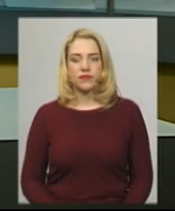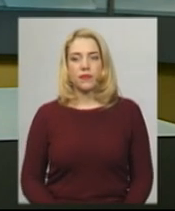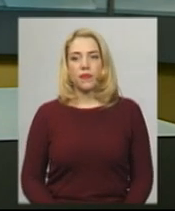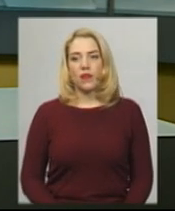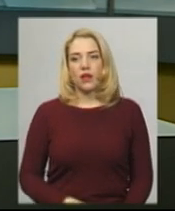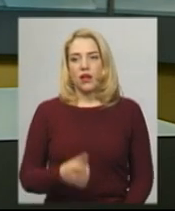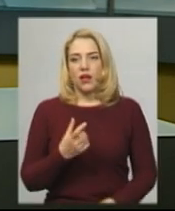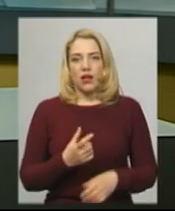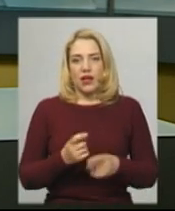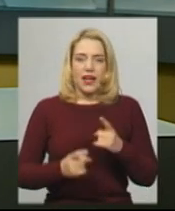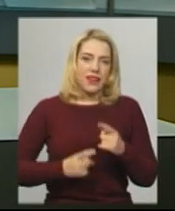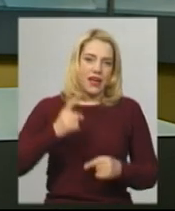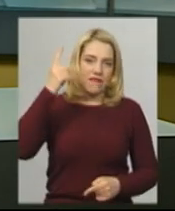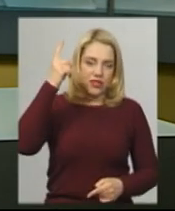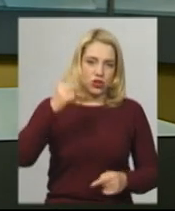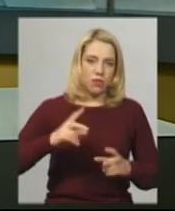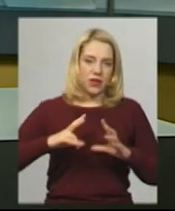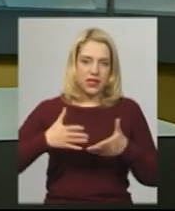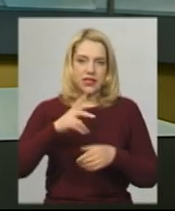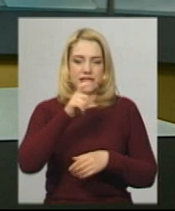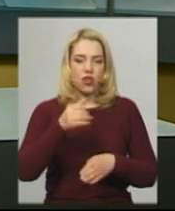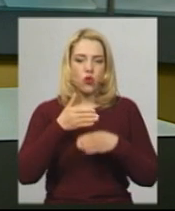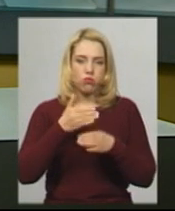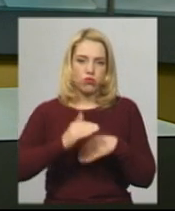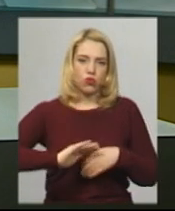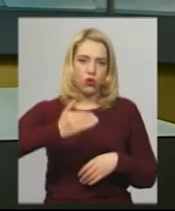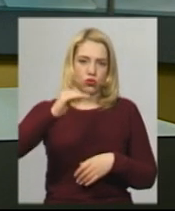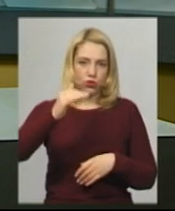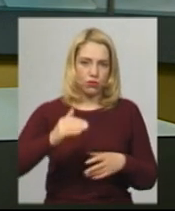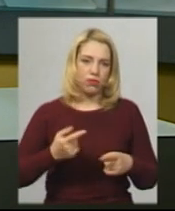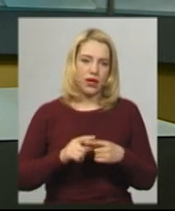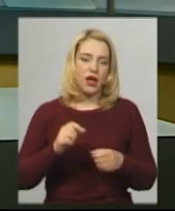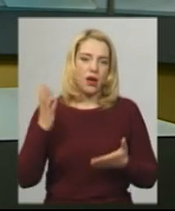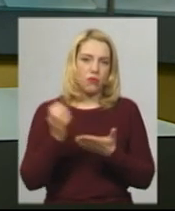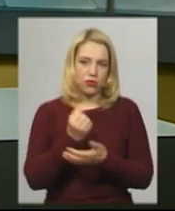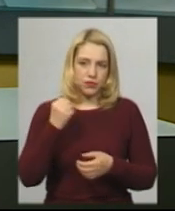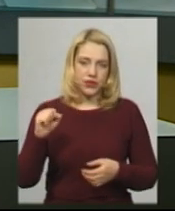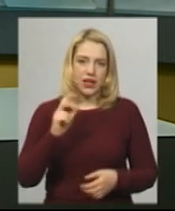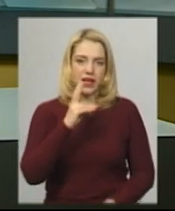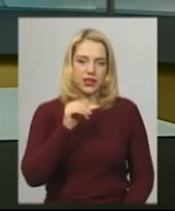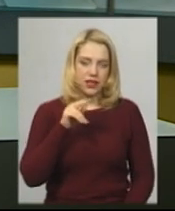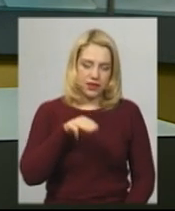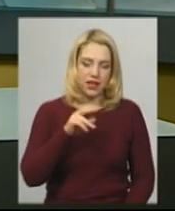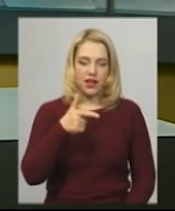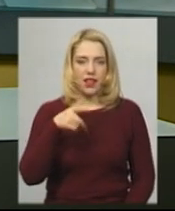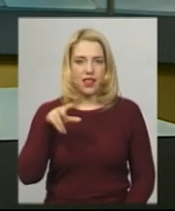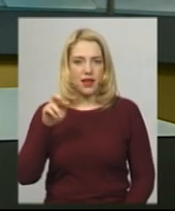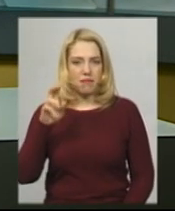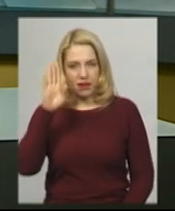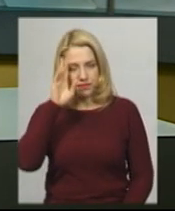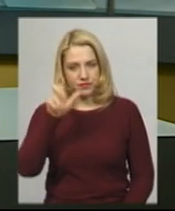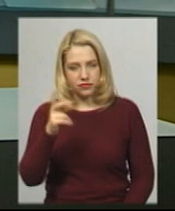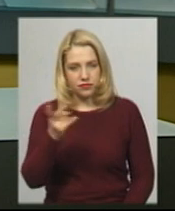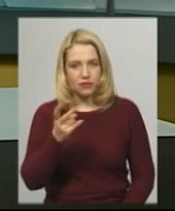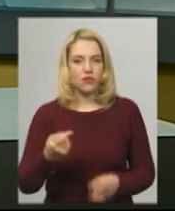Найвищу вершину планети за допомогою тумби підкорили жителі Хмельницького Віталій Кіт та Олександр Либа. Хлопці розповідають, що стали